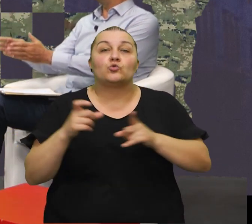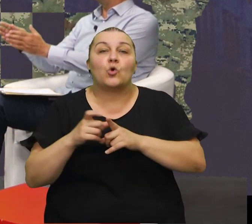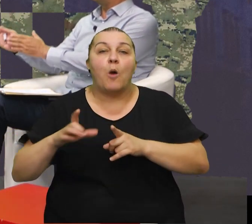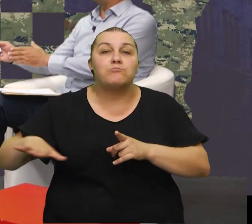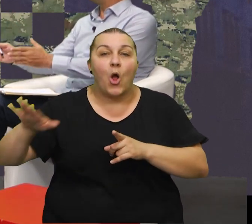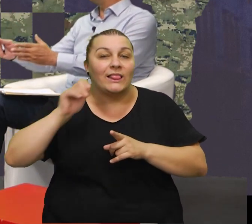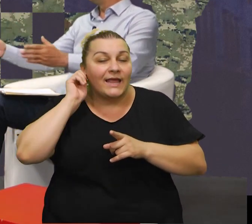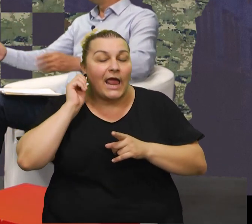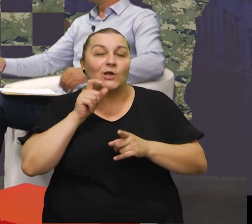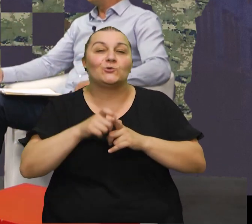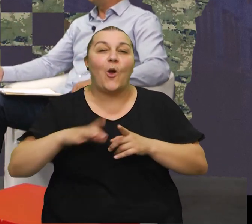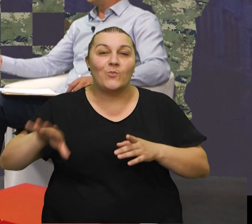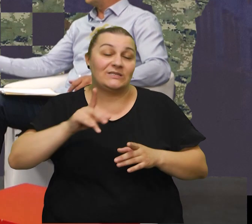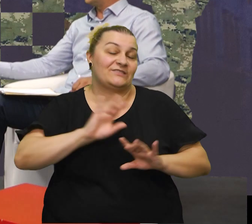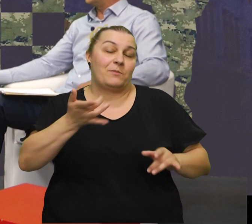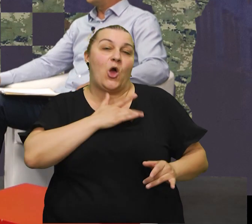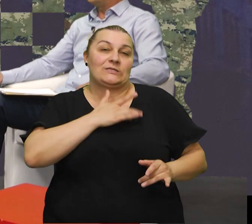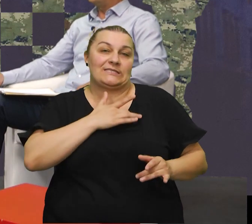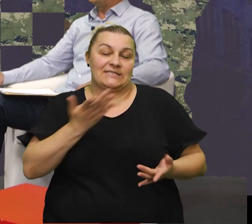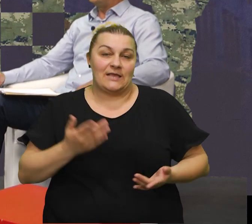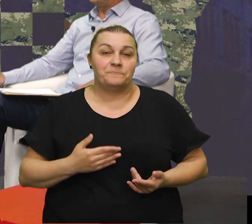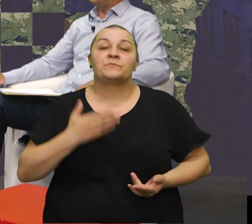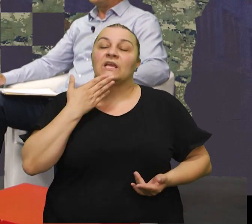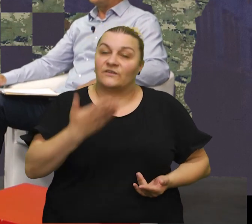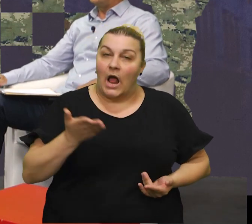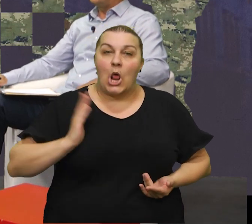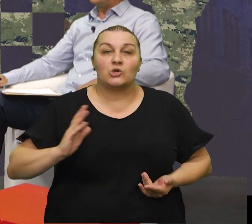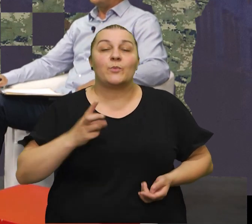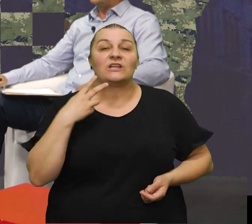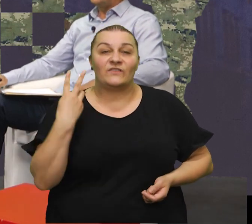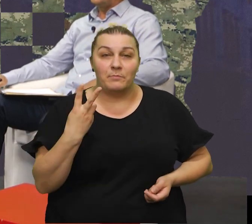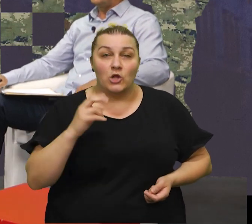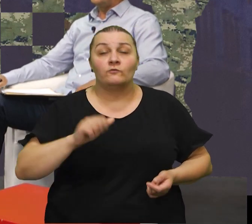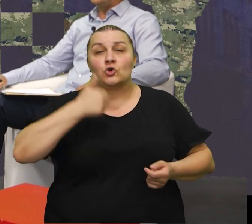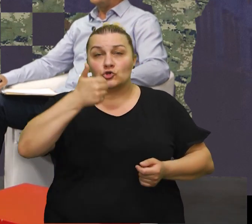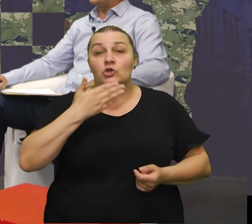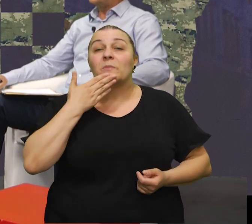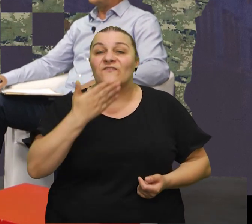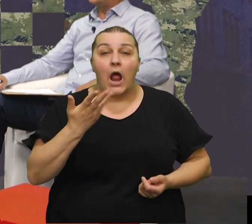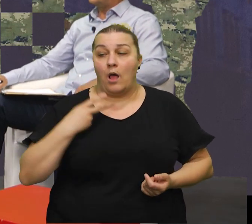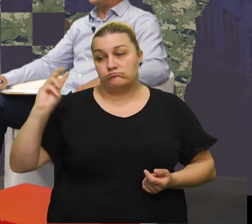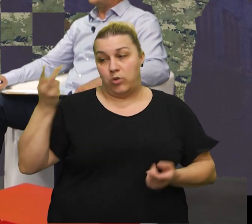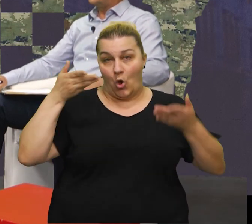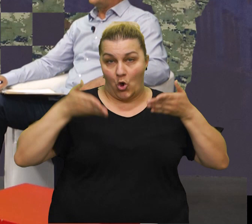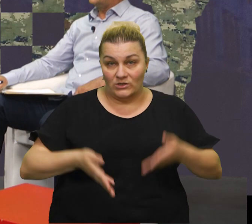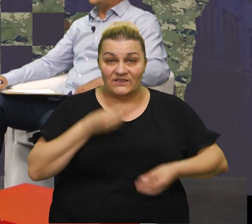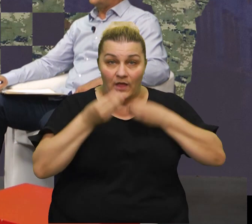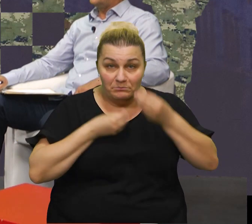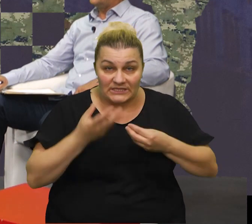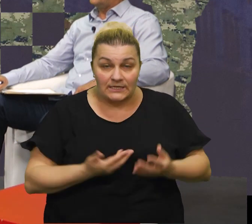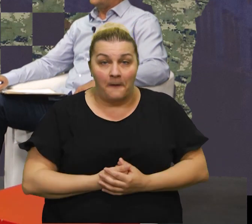dugopojkama dugopojcima svima od srca hvala ti gospodine Vrbatović još jedan put zahvaljaju što sam me pozvalo za ovu emisiju